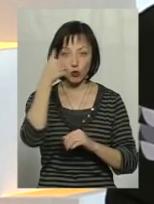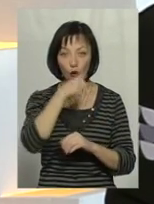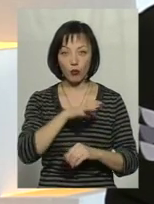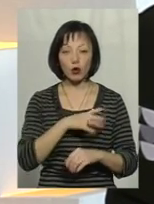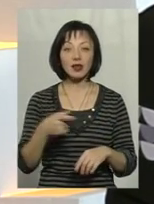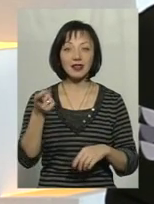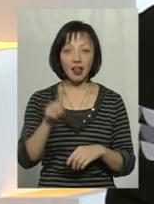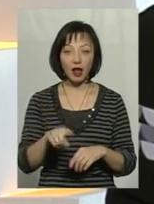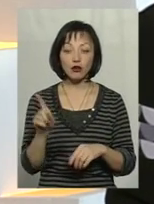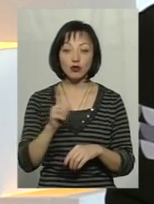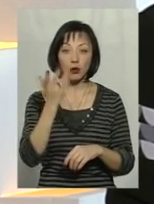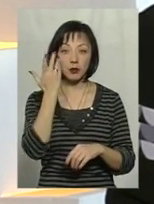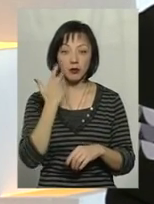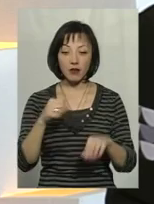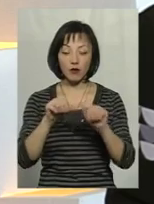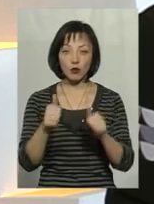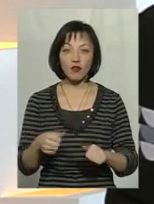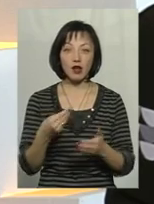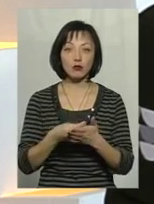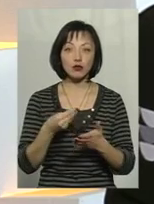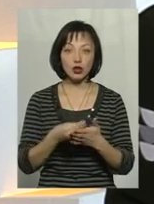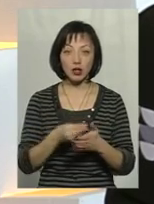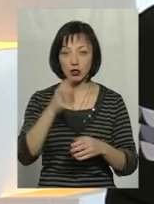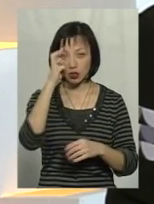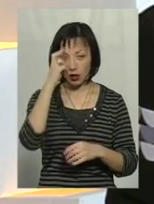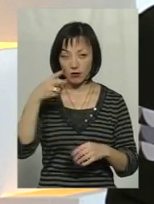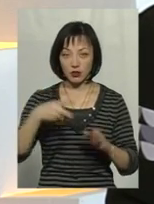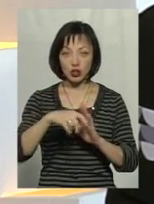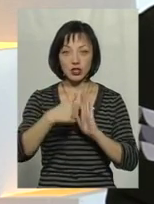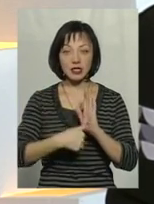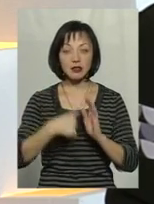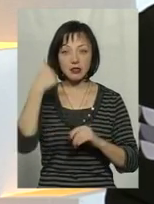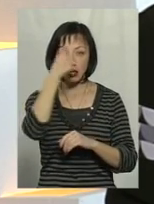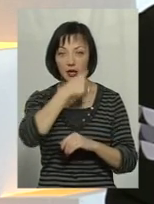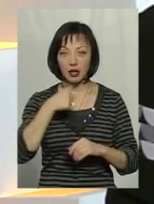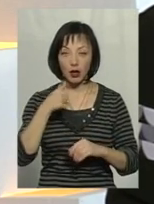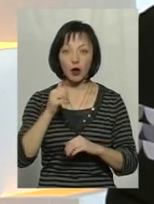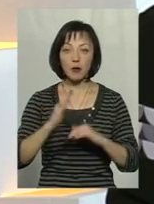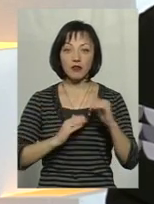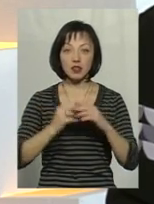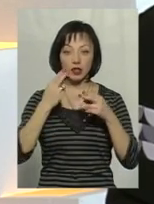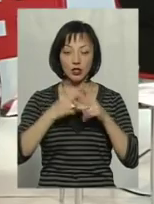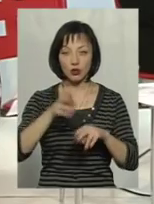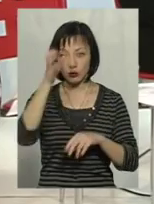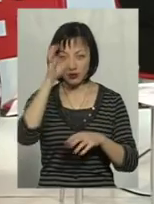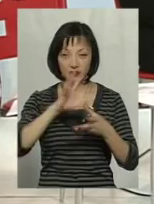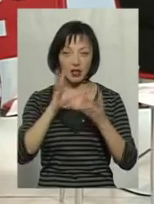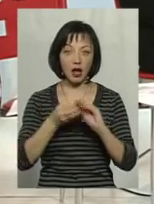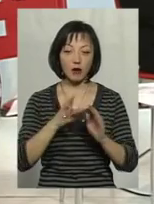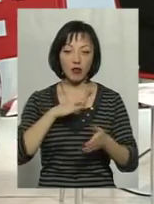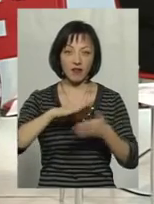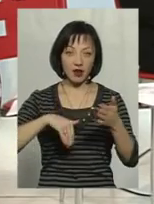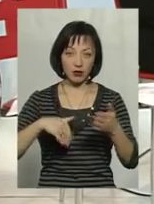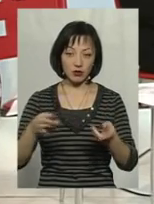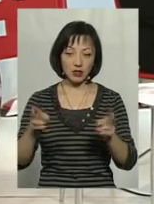те, що при формуванні бюджету державного на 2016 рік професійно-технічна освіта взагалі була виключена